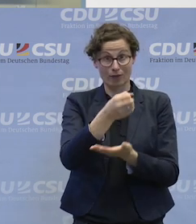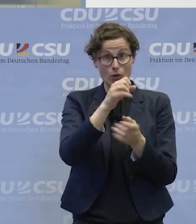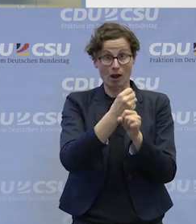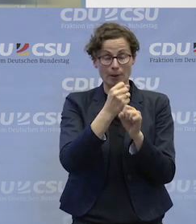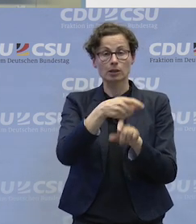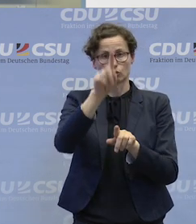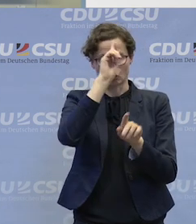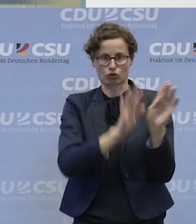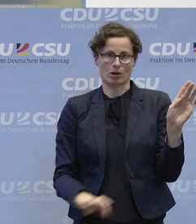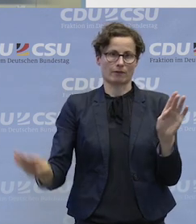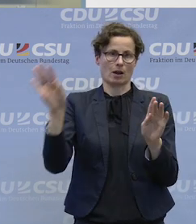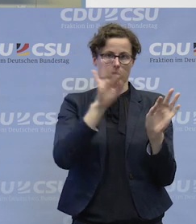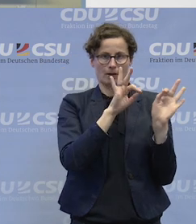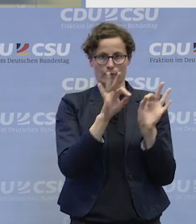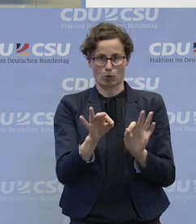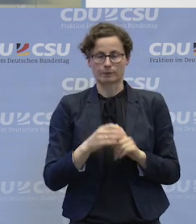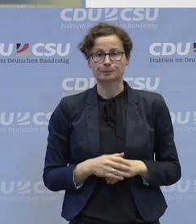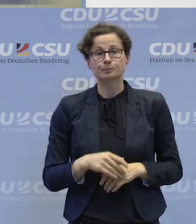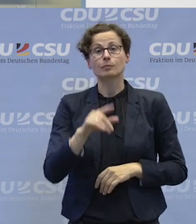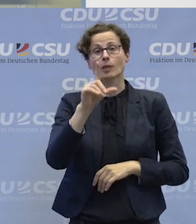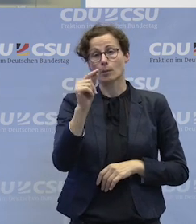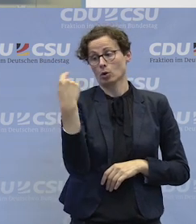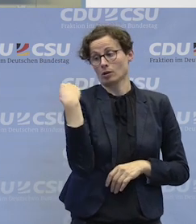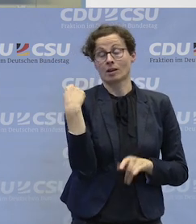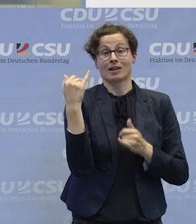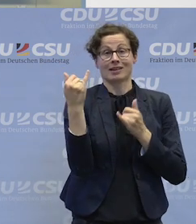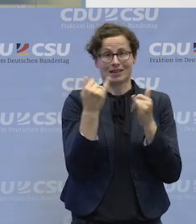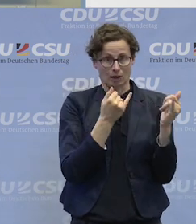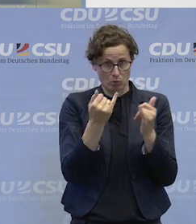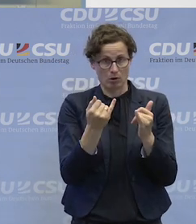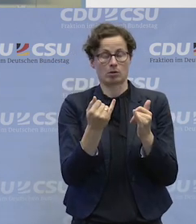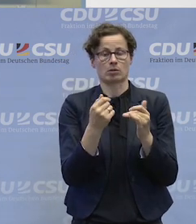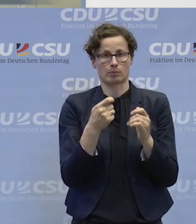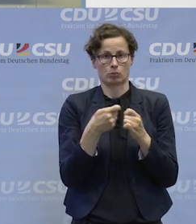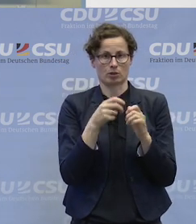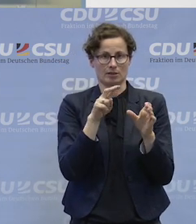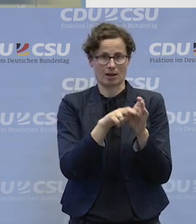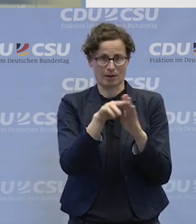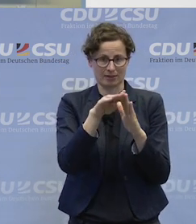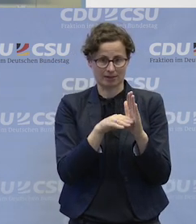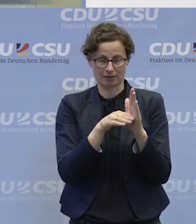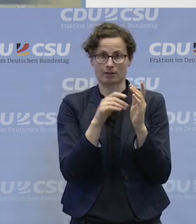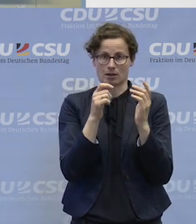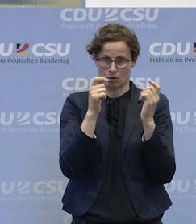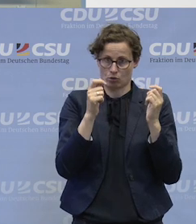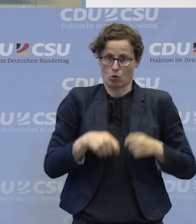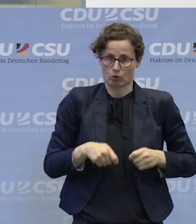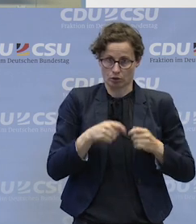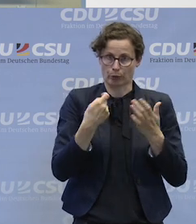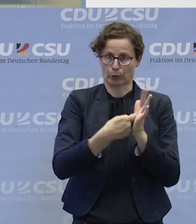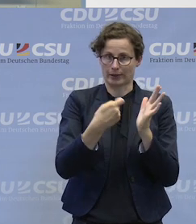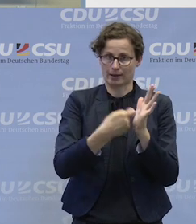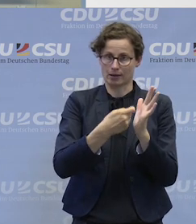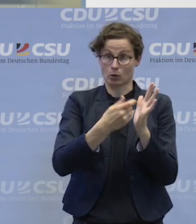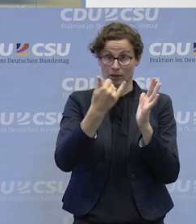Prozess starten. Und das ist die wichtige Botschaft, dass wir nicht sagen, wir haben jetzt ein Gesetz und in nächsten 15 Jahren ist Ruhe, da passiert